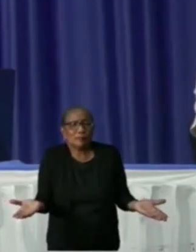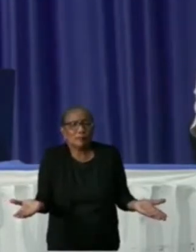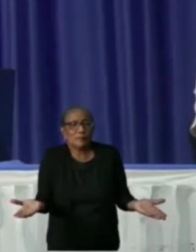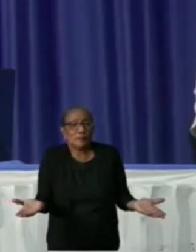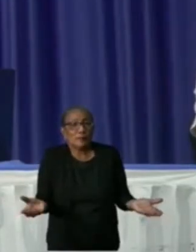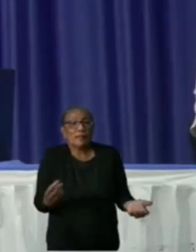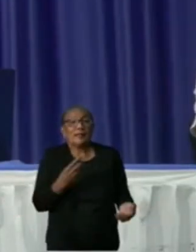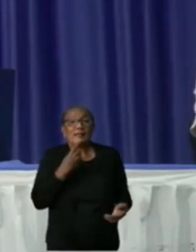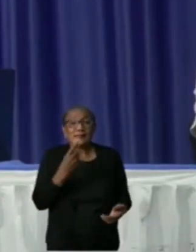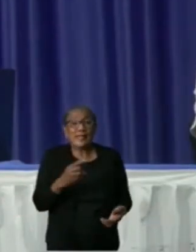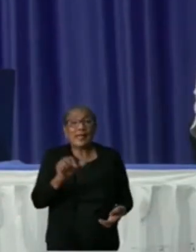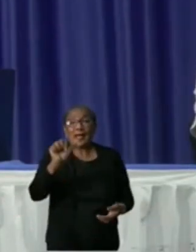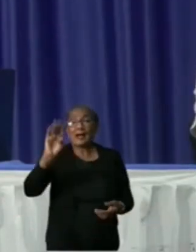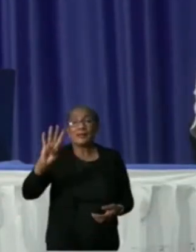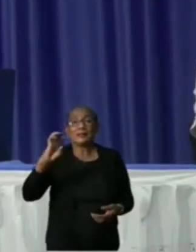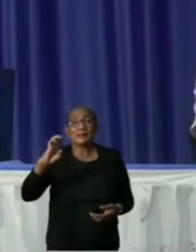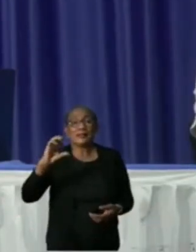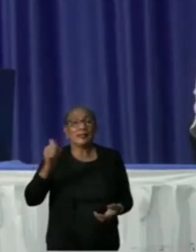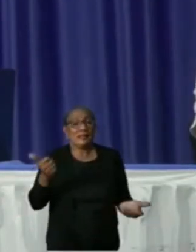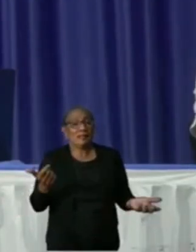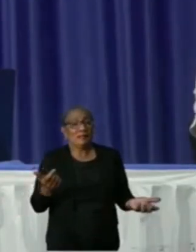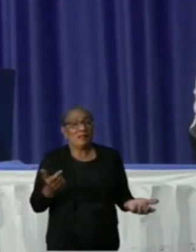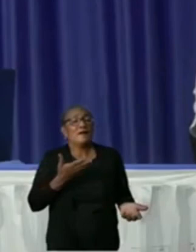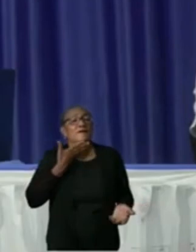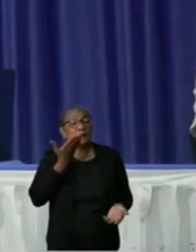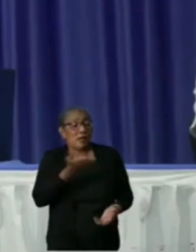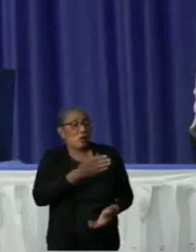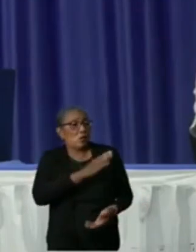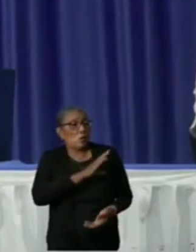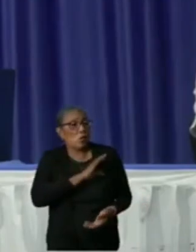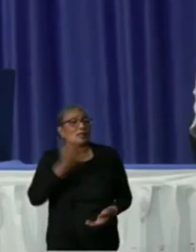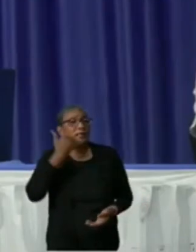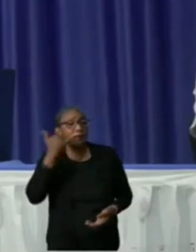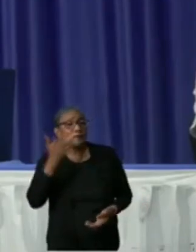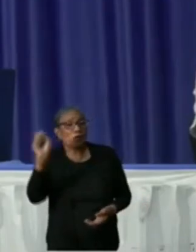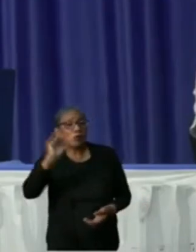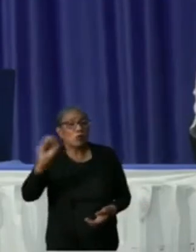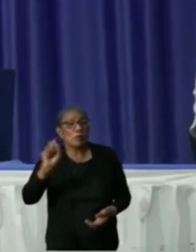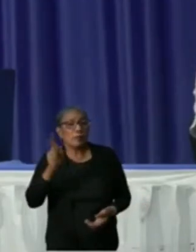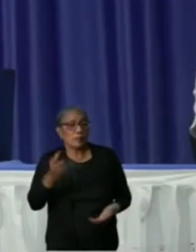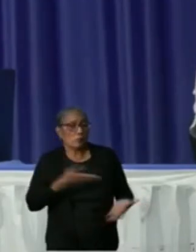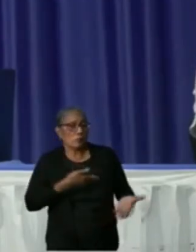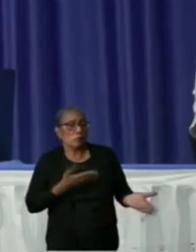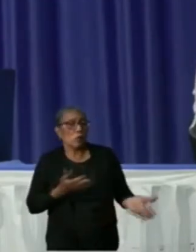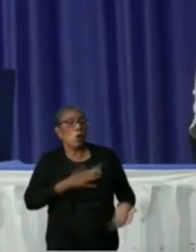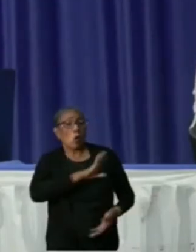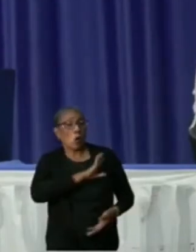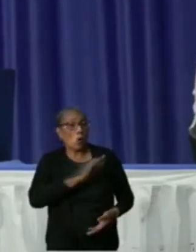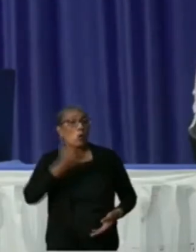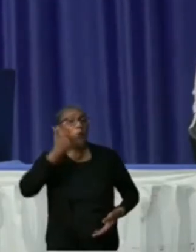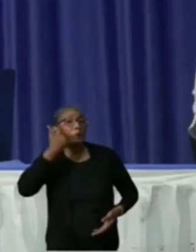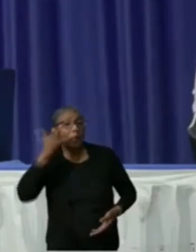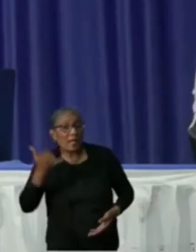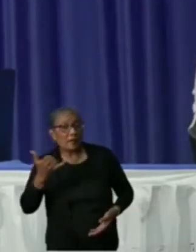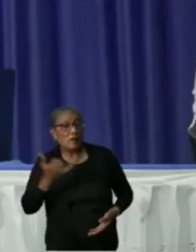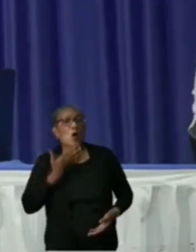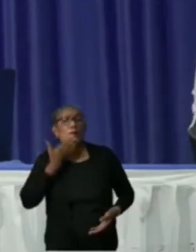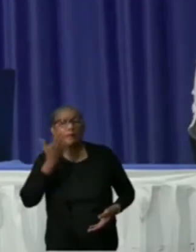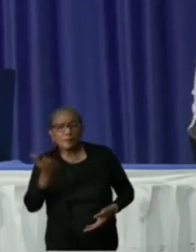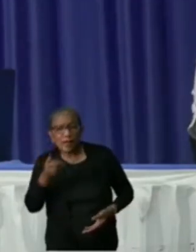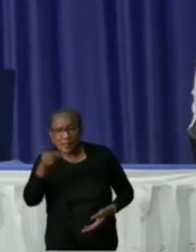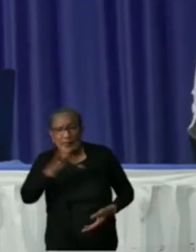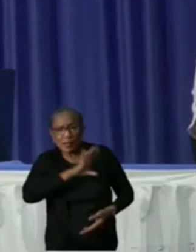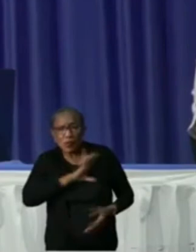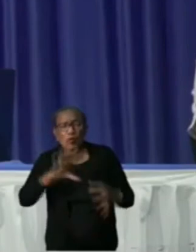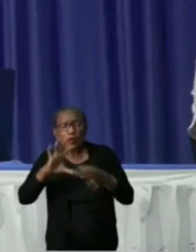Die gaat aangeven A, B, C, D. Dan vragen we ook direct telefoonnummers. Want dan gaan we die ook bellen. Om te vragen ben je in contact